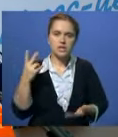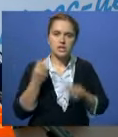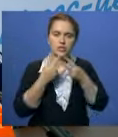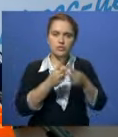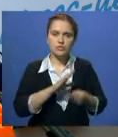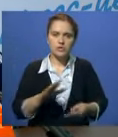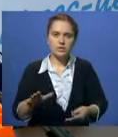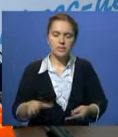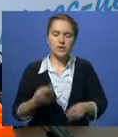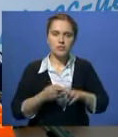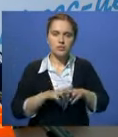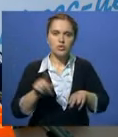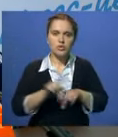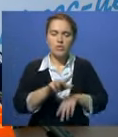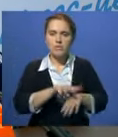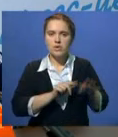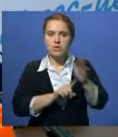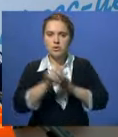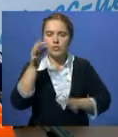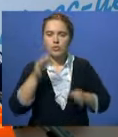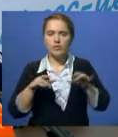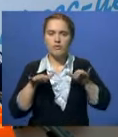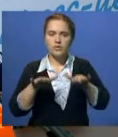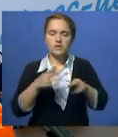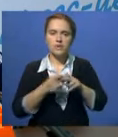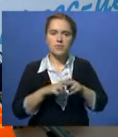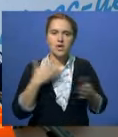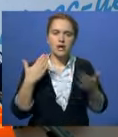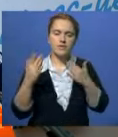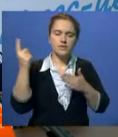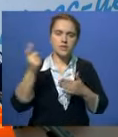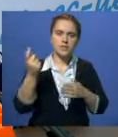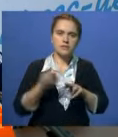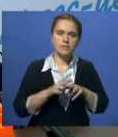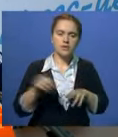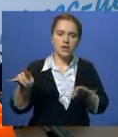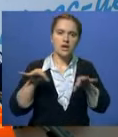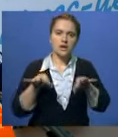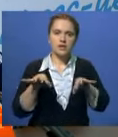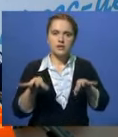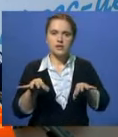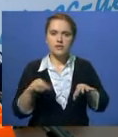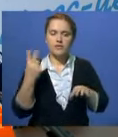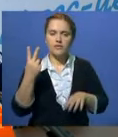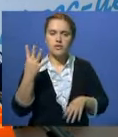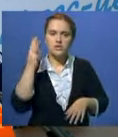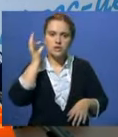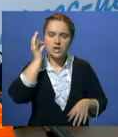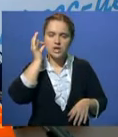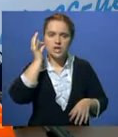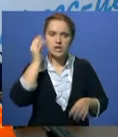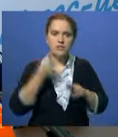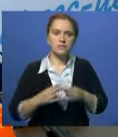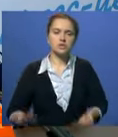Кроме того, полицейскими возбуждено уголовное дело в отношении владельца данной автомашины 24-летнего